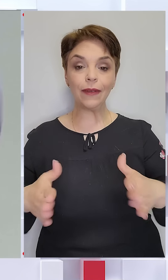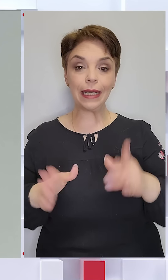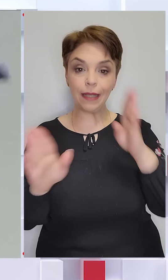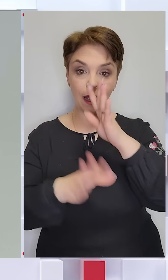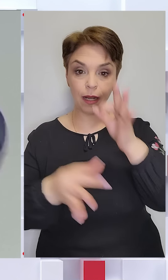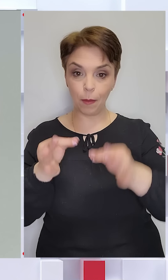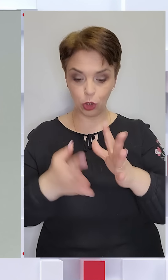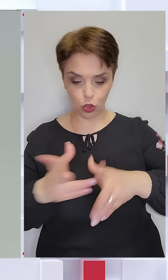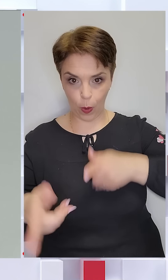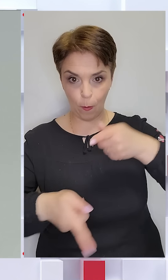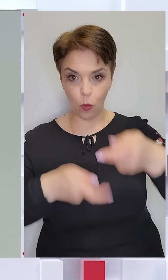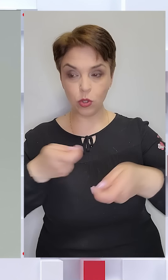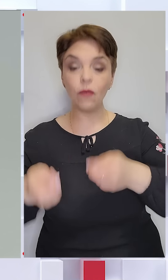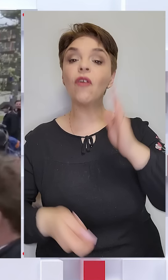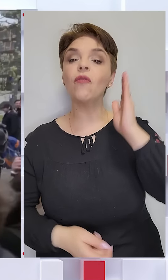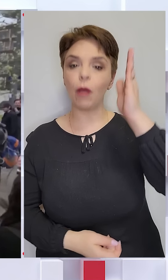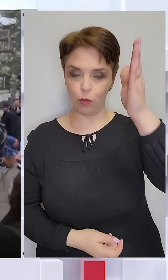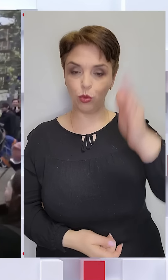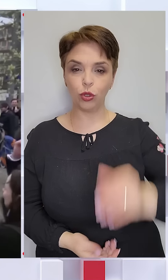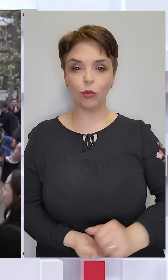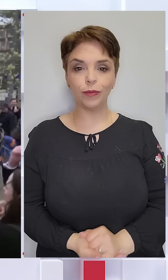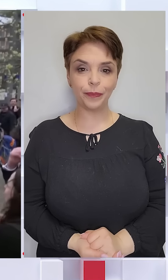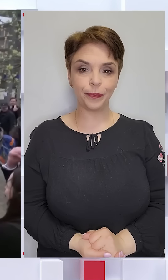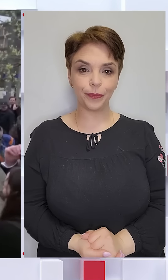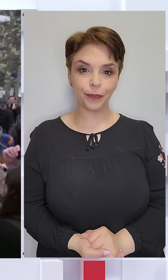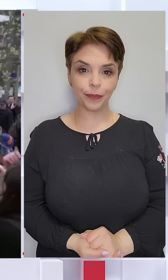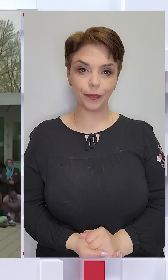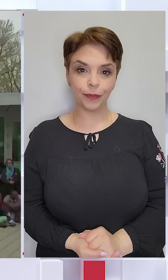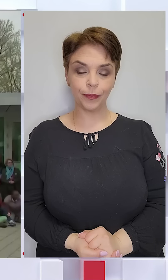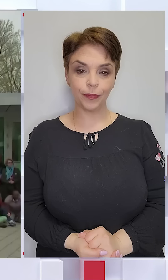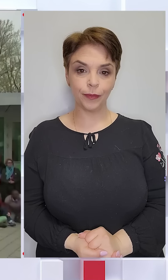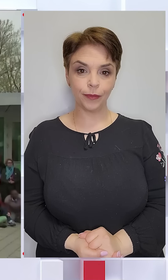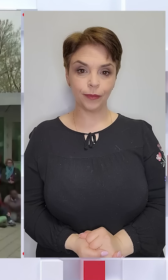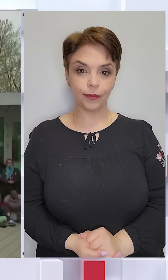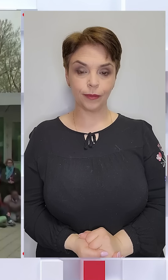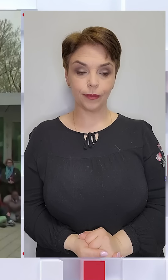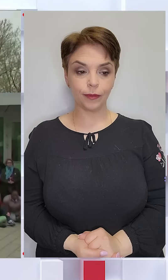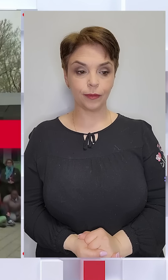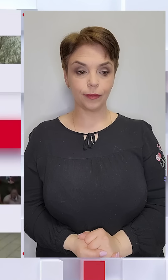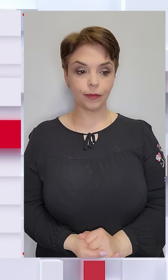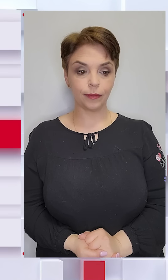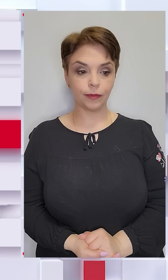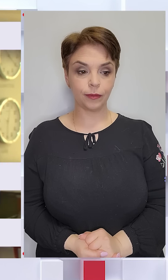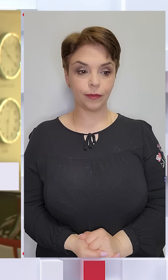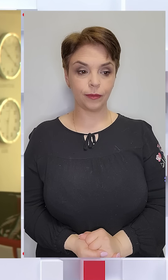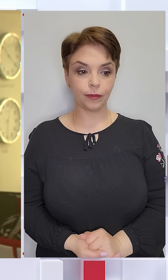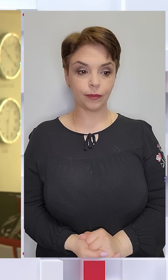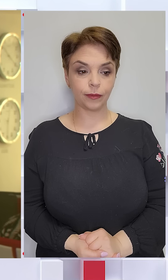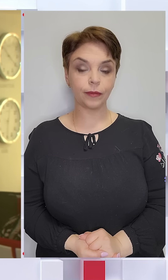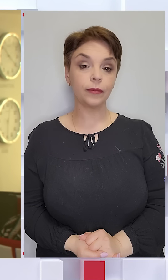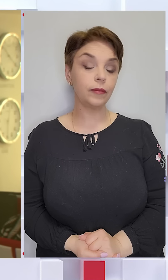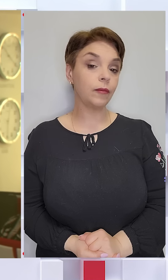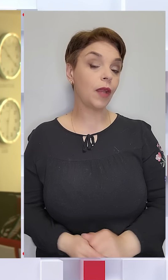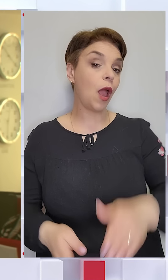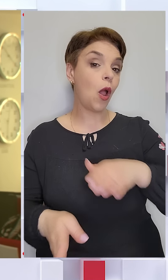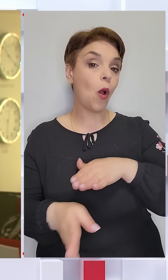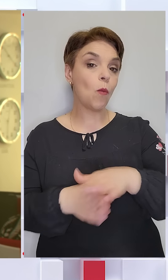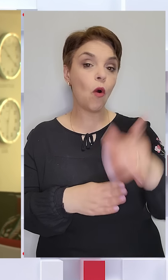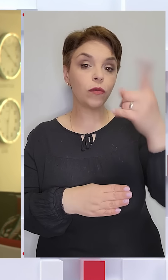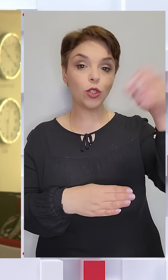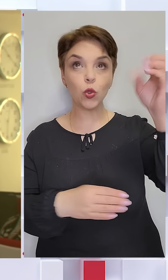кліматичних позовів у майбутньому. Катерина Федорченко, Наталка Кучеренко, ТСН 1+,1 Повне